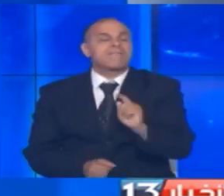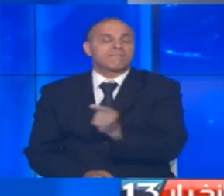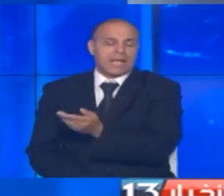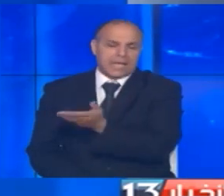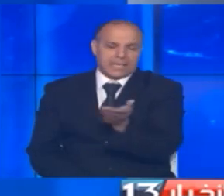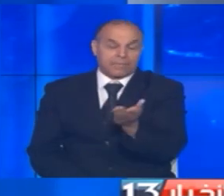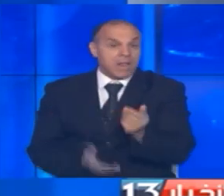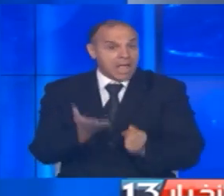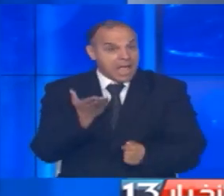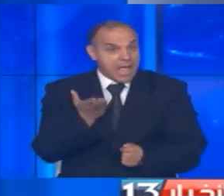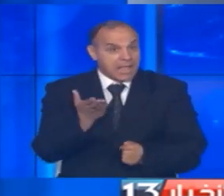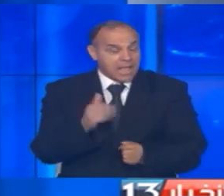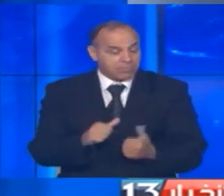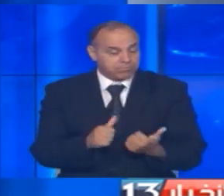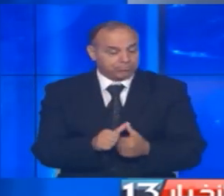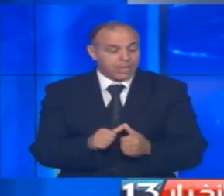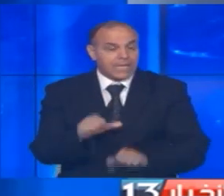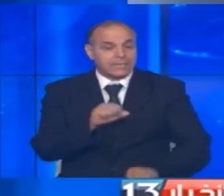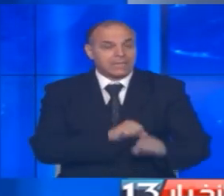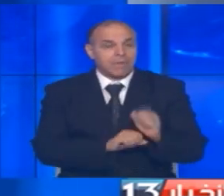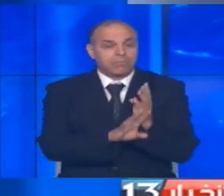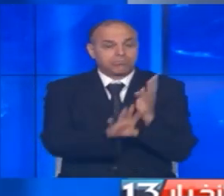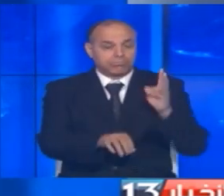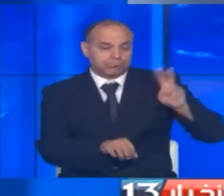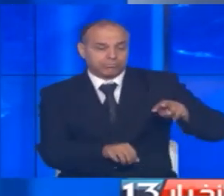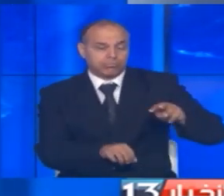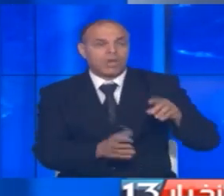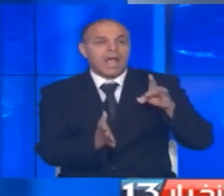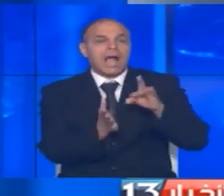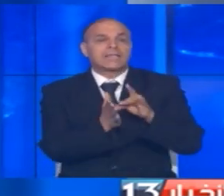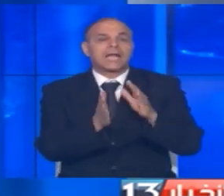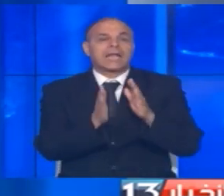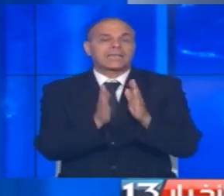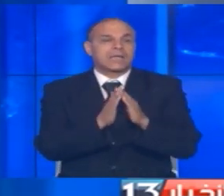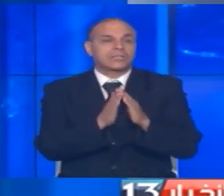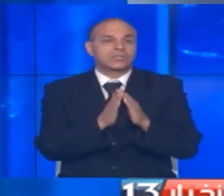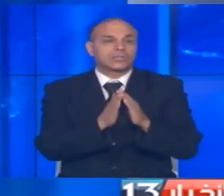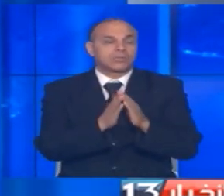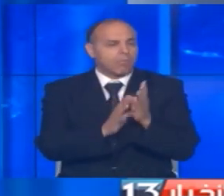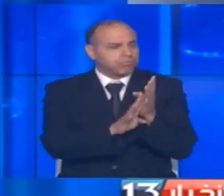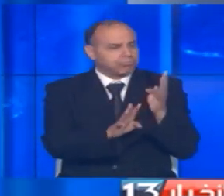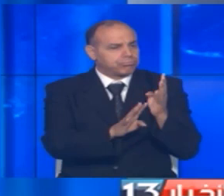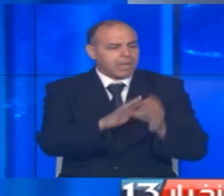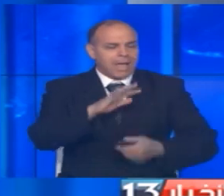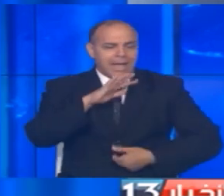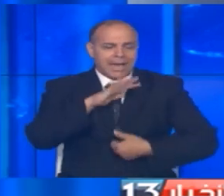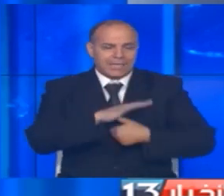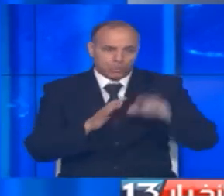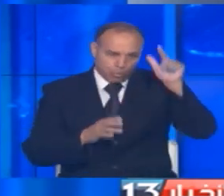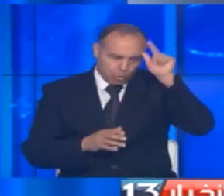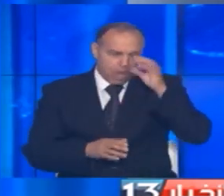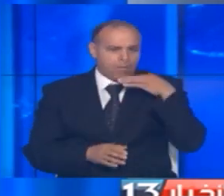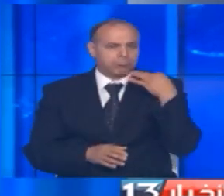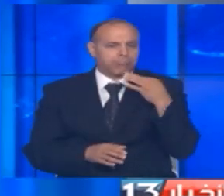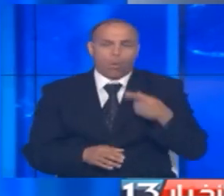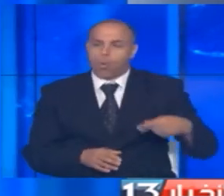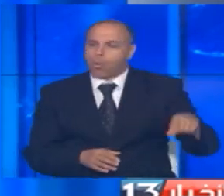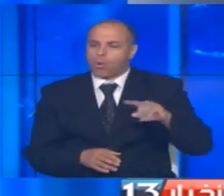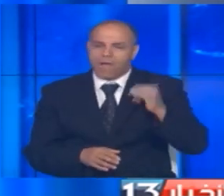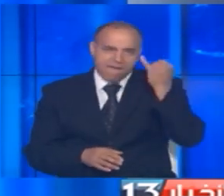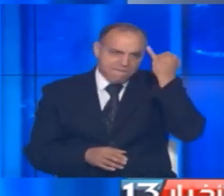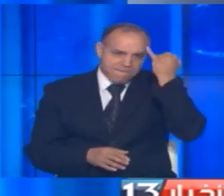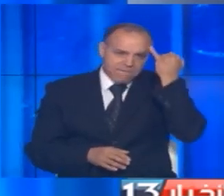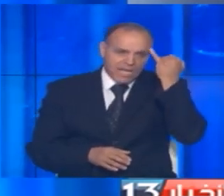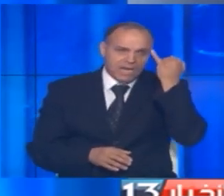وبهذه المناسبة انتظم موكب رسمي في قصر قرطاج ألقى خلاله رئيس الجمهورية كلمتان اقترح